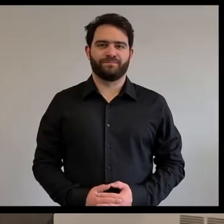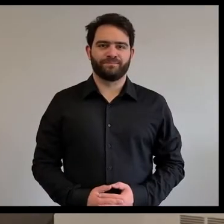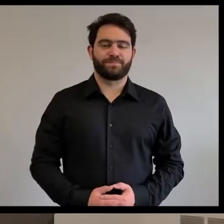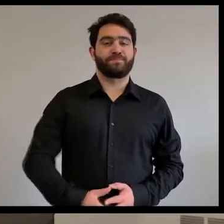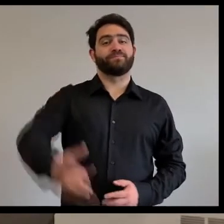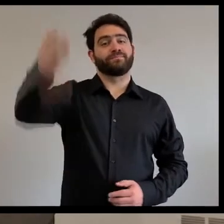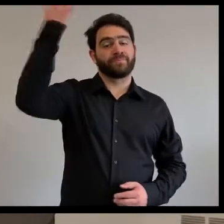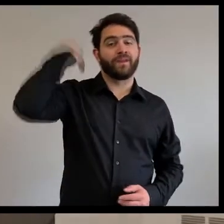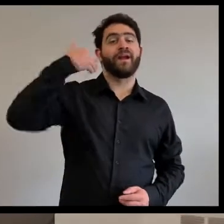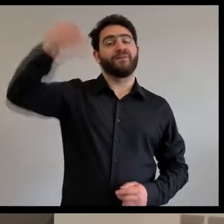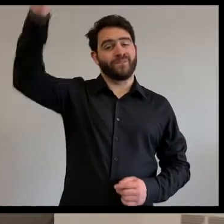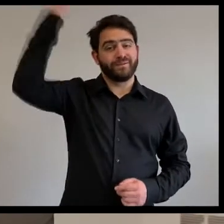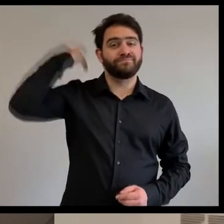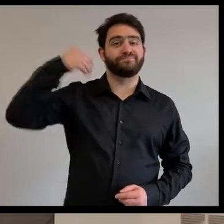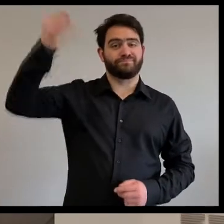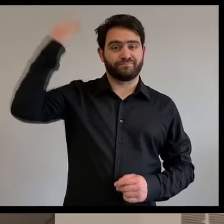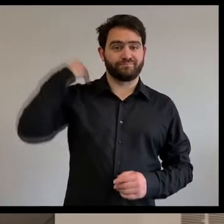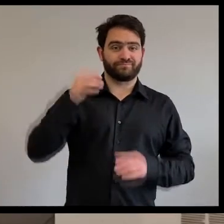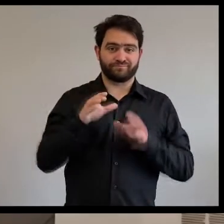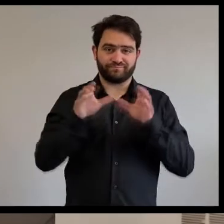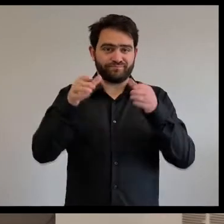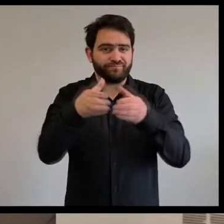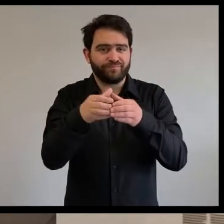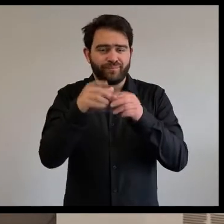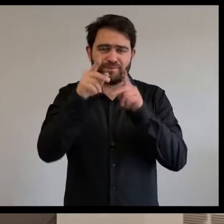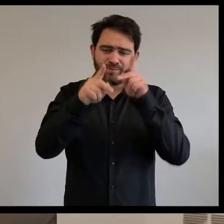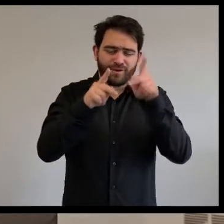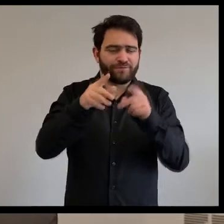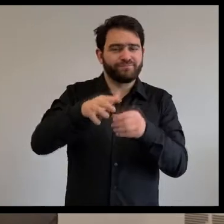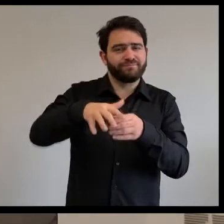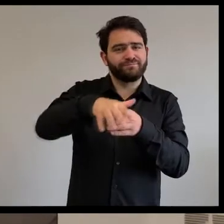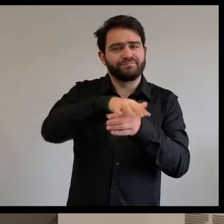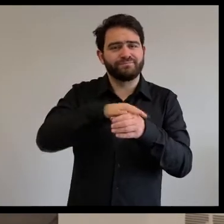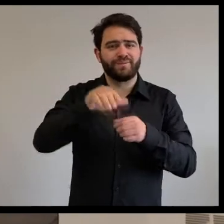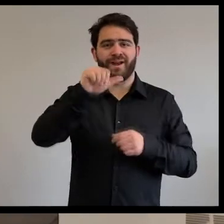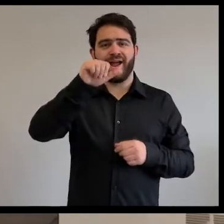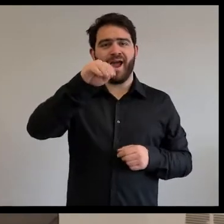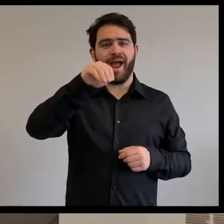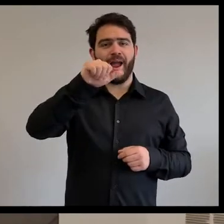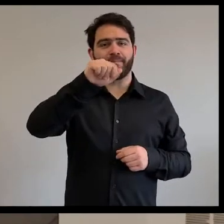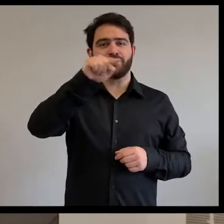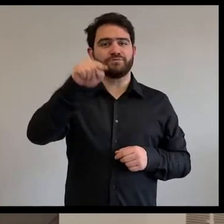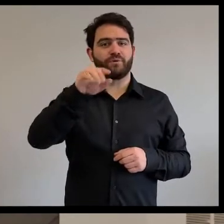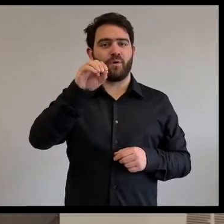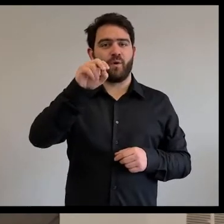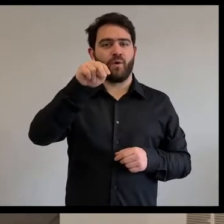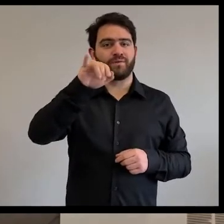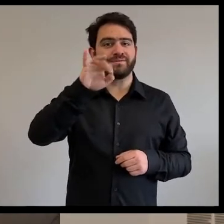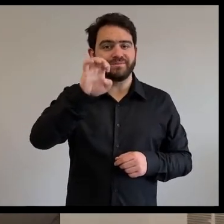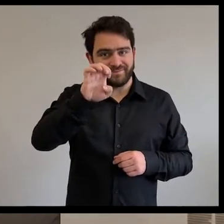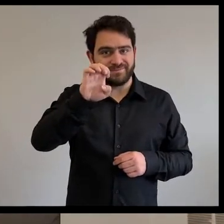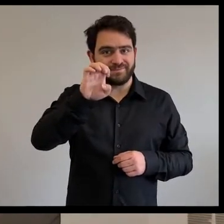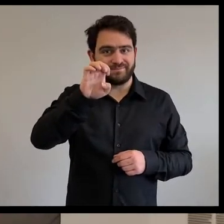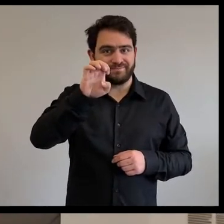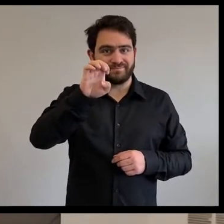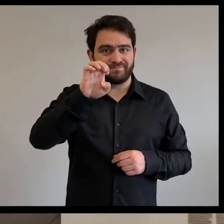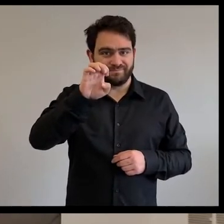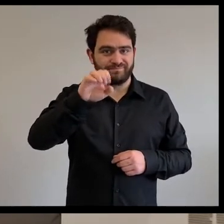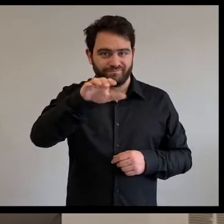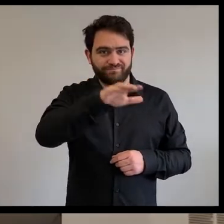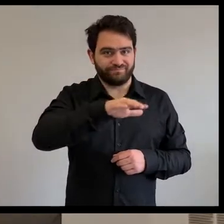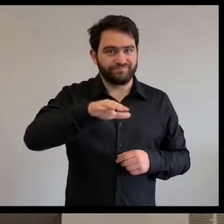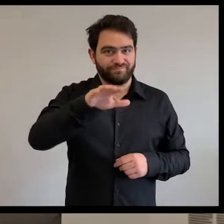Il y a très très longtemps, Les chouards, un peuple de la maçonnie équatorienne, n'avaient pas le feu.